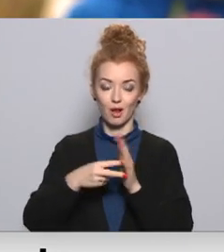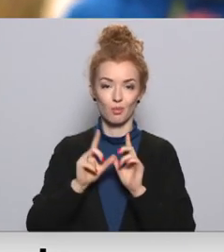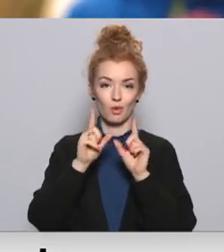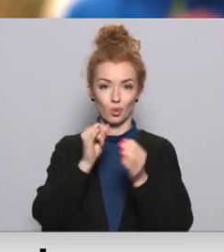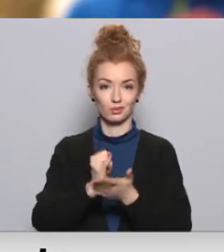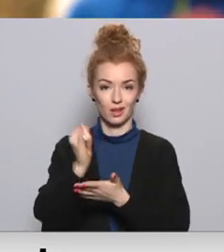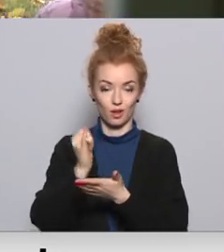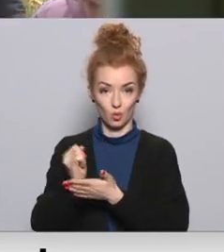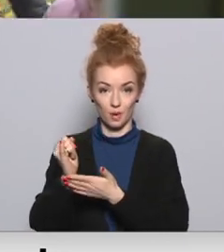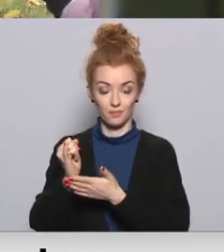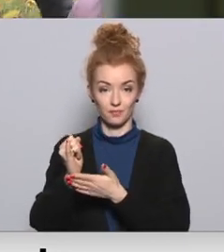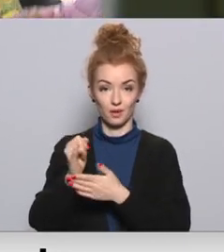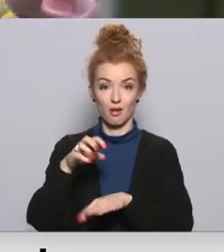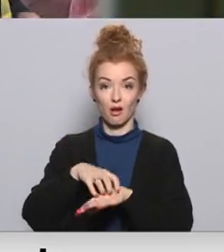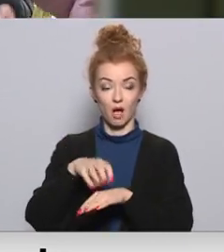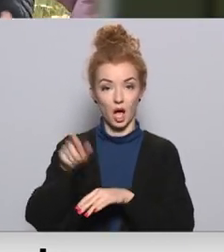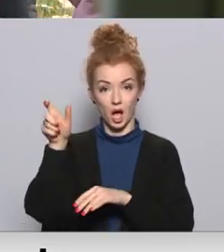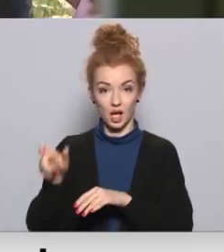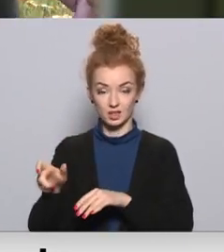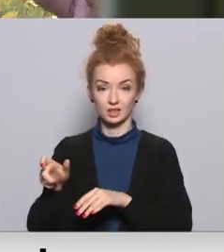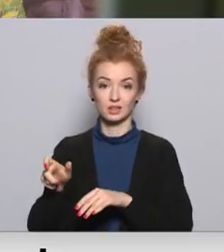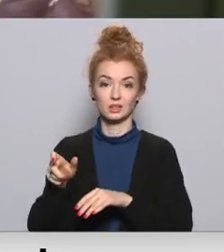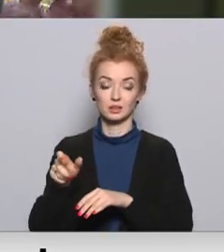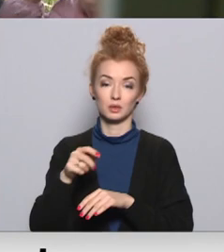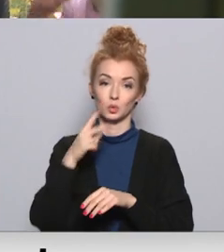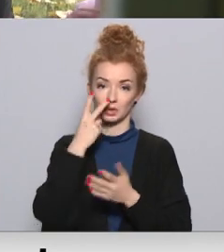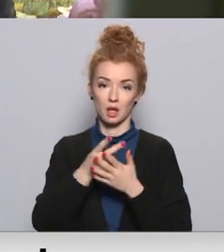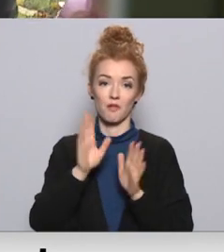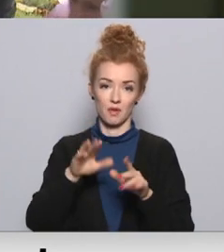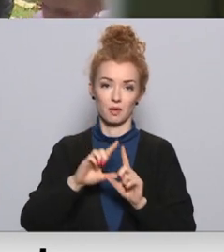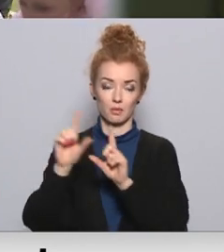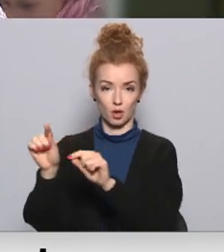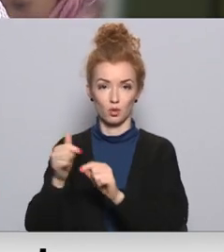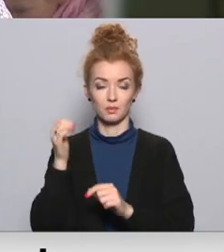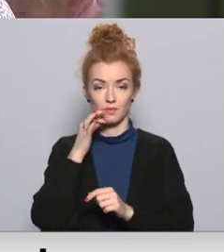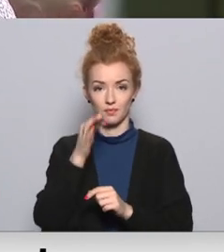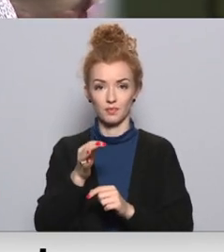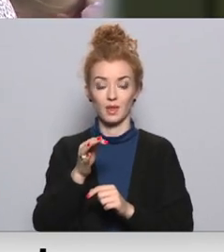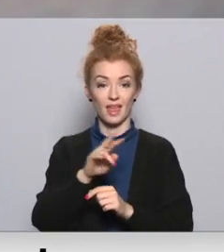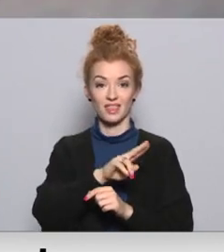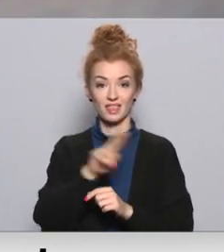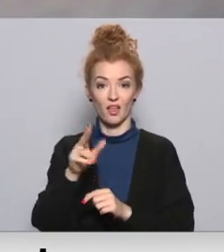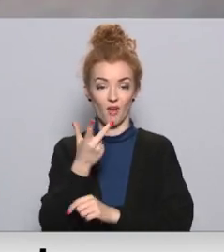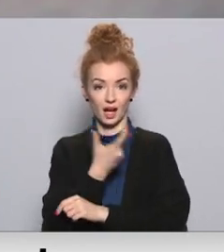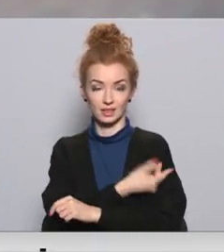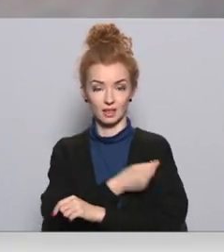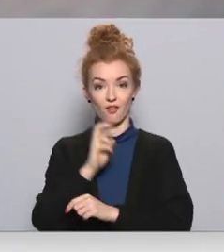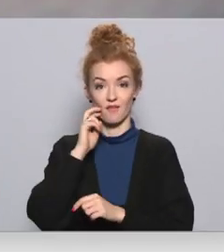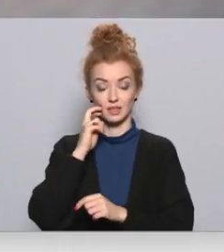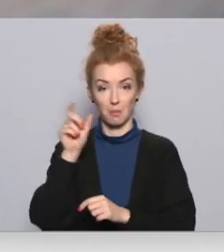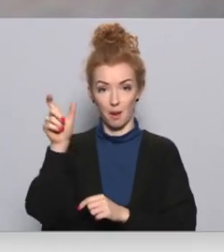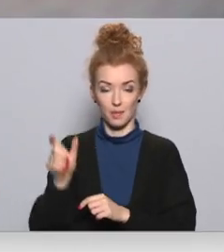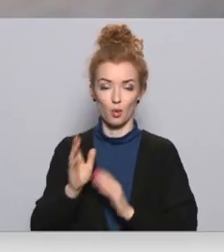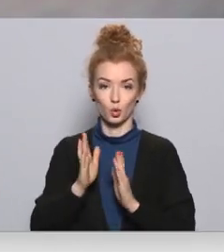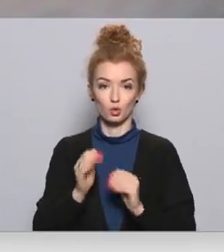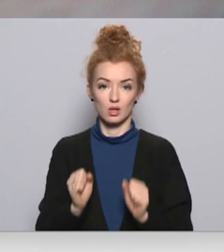ceļojumos. Infektologi šiem plāniem neredz lielu apdraudējumu. Drīzāk nevakcinētajām omēm būtu jābaidās